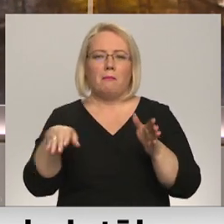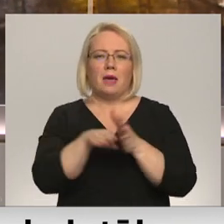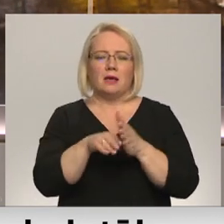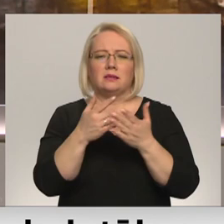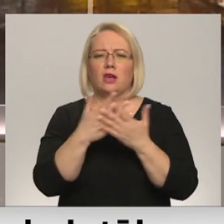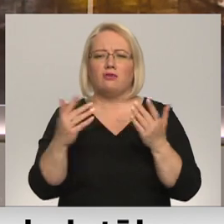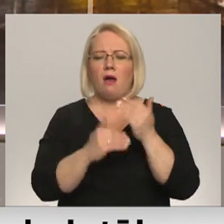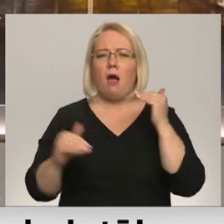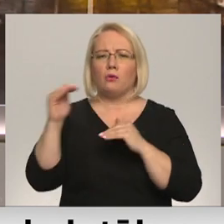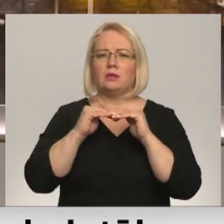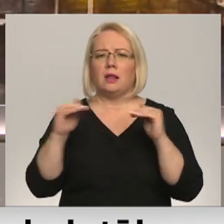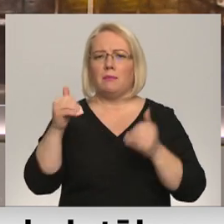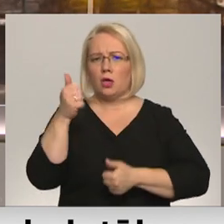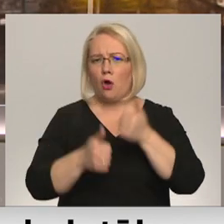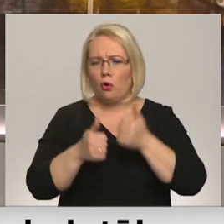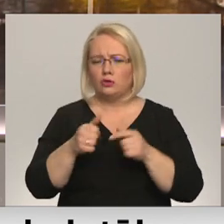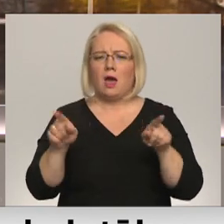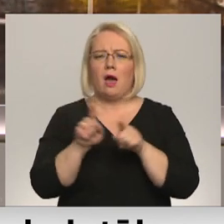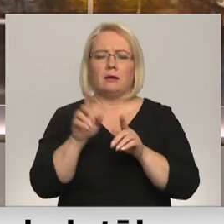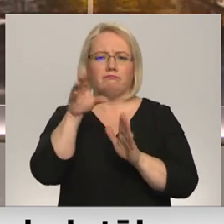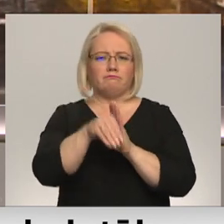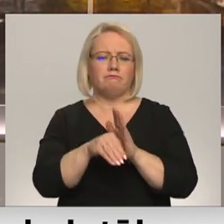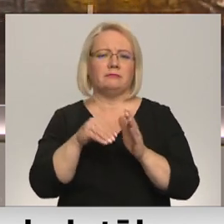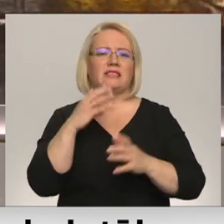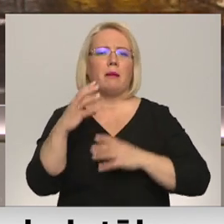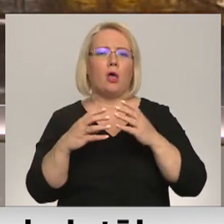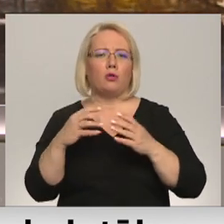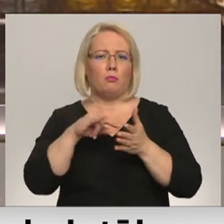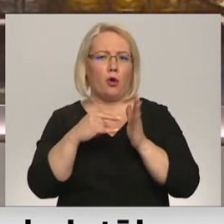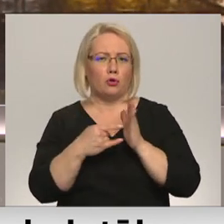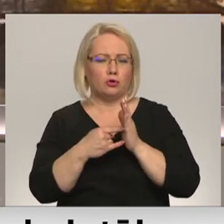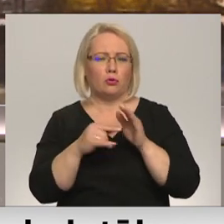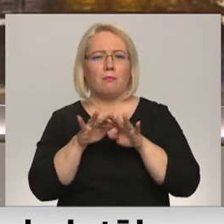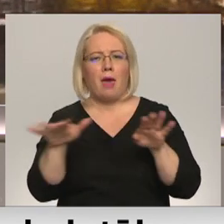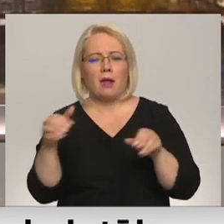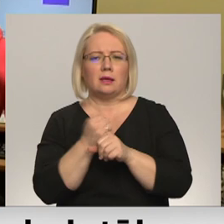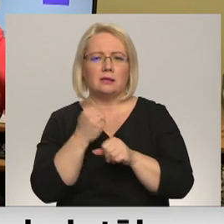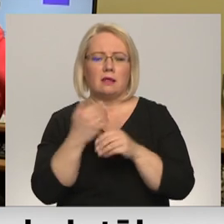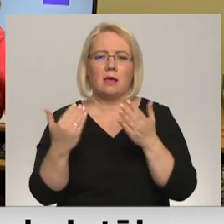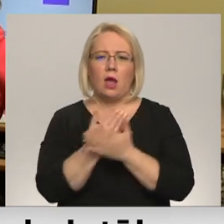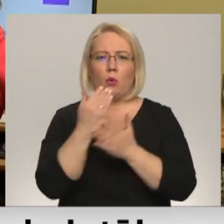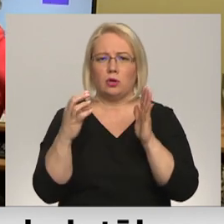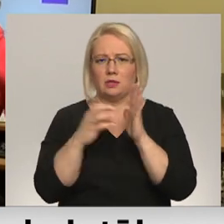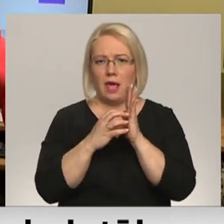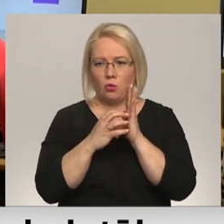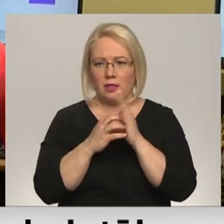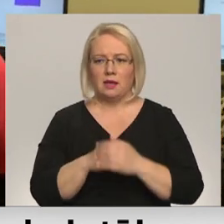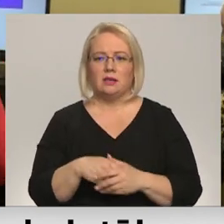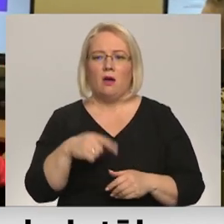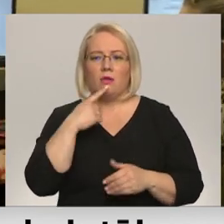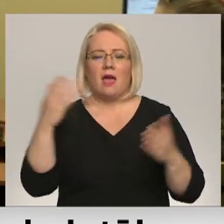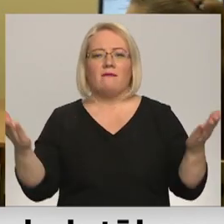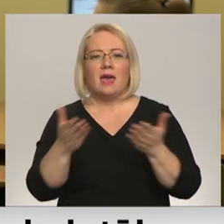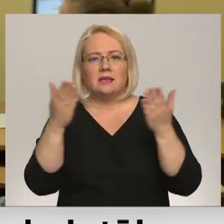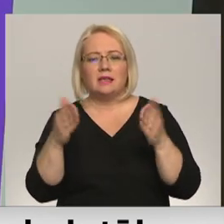konkursos, kā arī iesaistās starptautiskos projektos, kuros skolēni izstrādā jaunas lietotnes. Veicināt digitālo